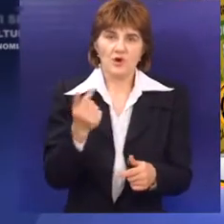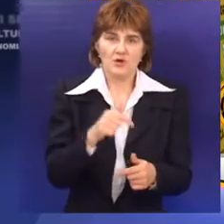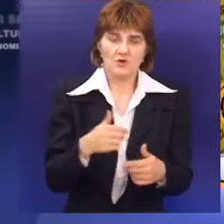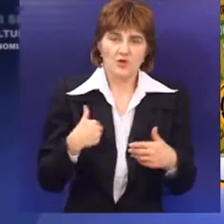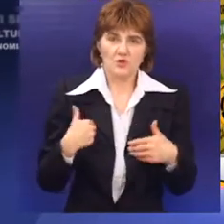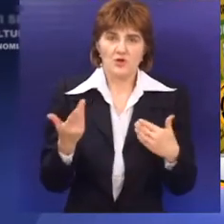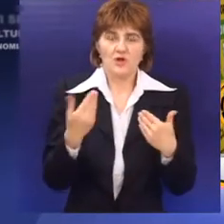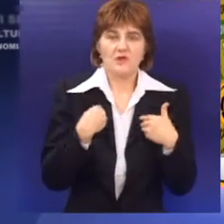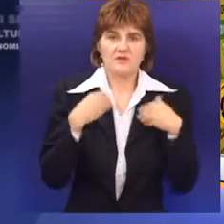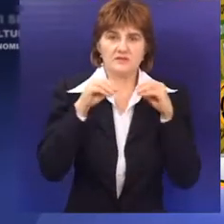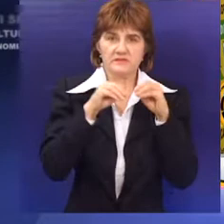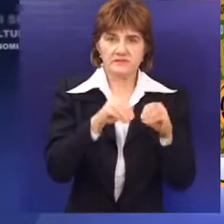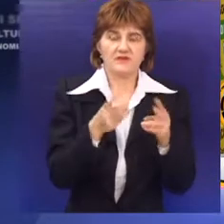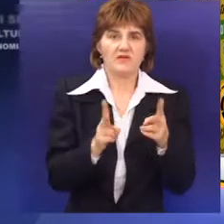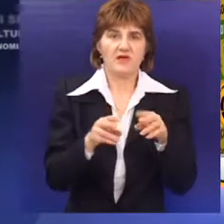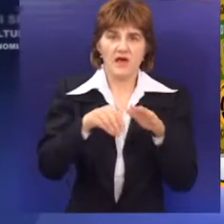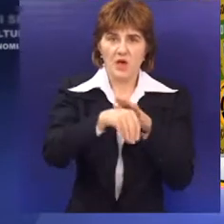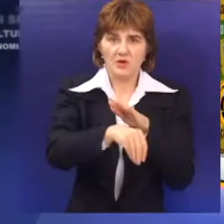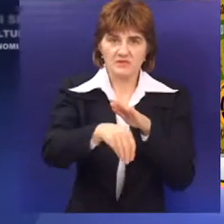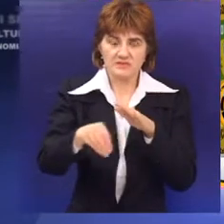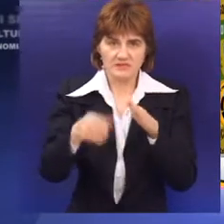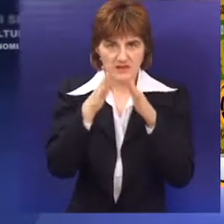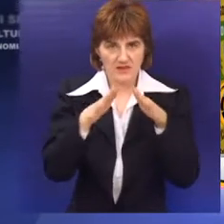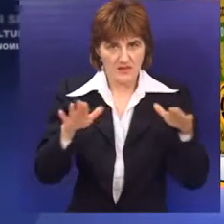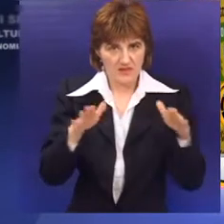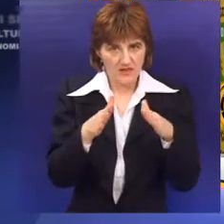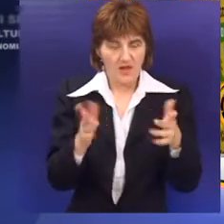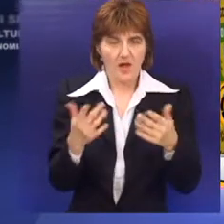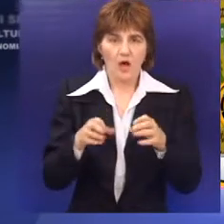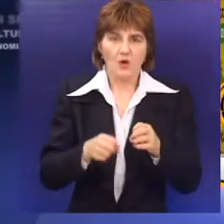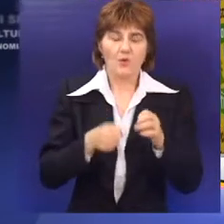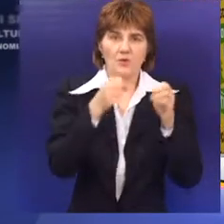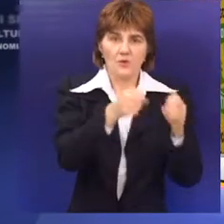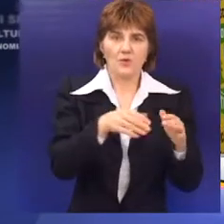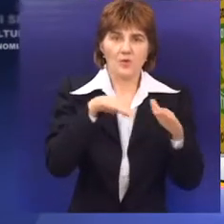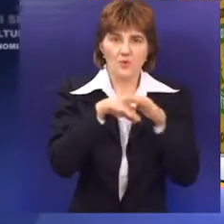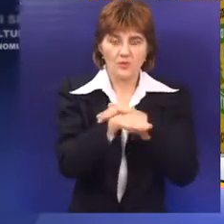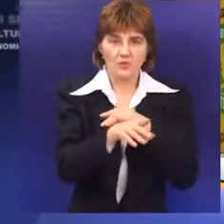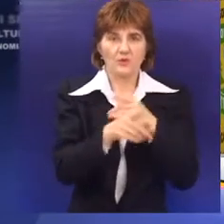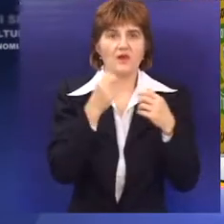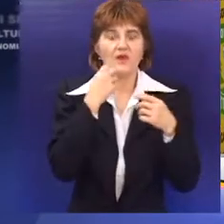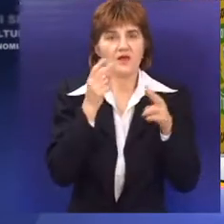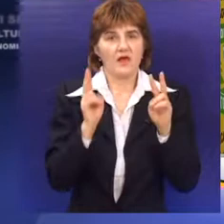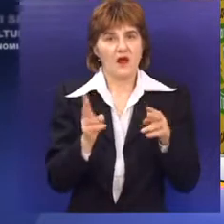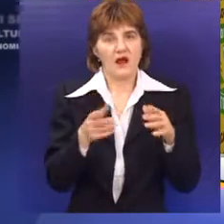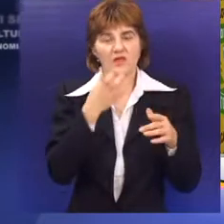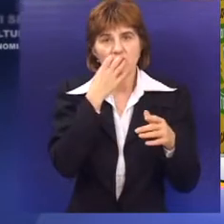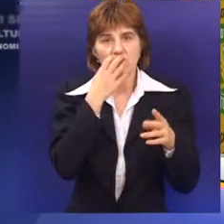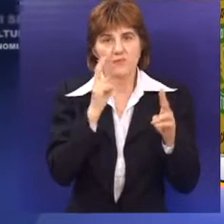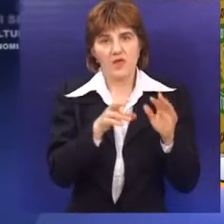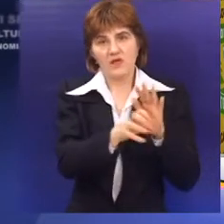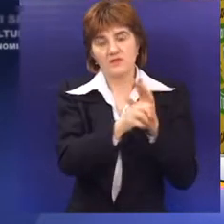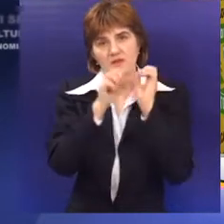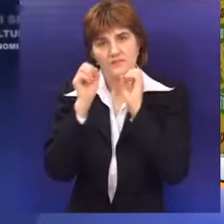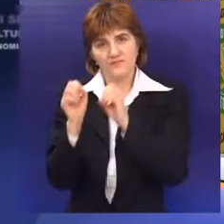dobit će savet o sadnje jelke, kako se ona unosi unutra, prilikom iznošanja napolje, također